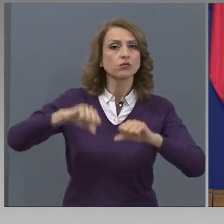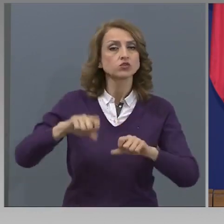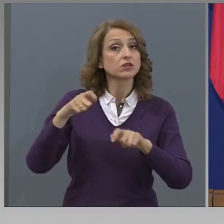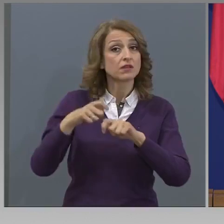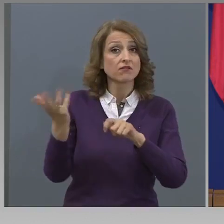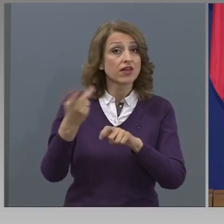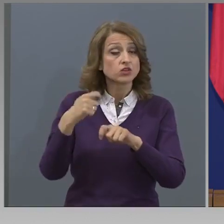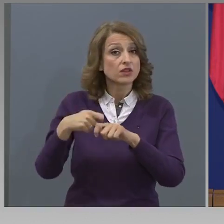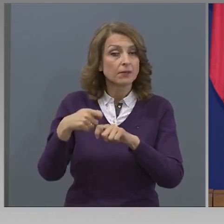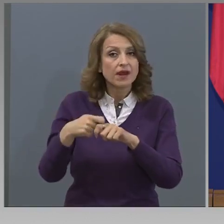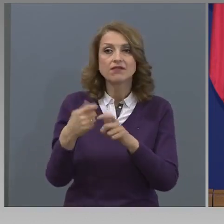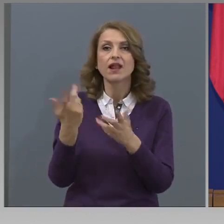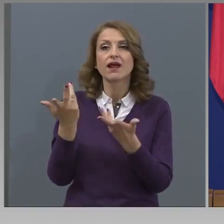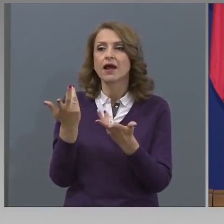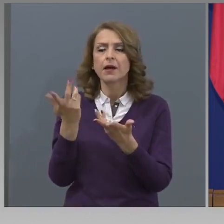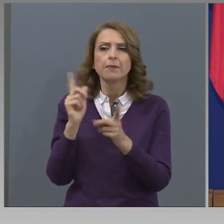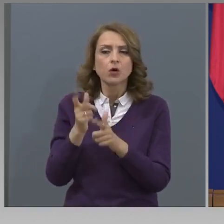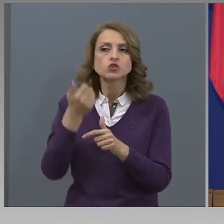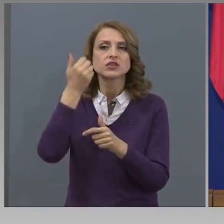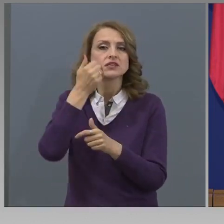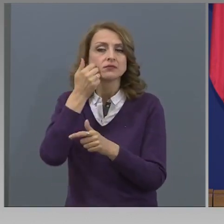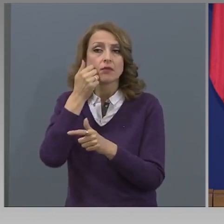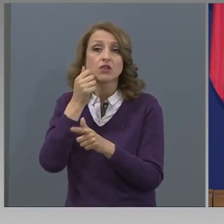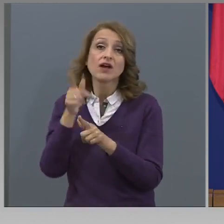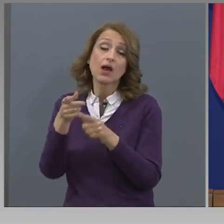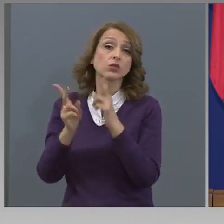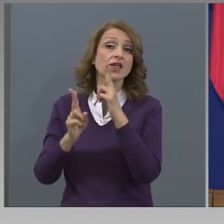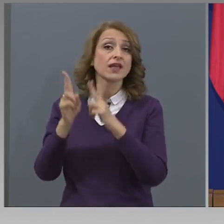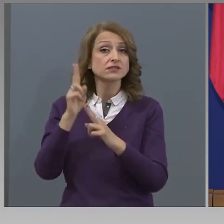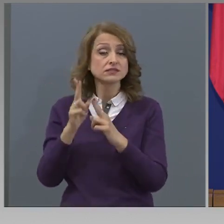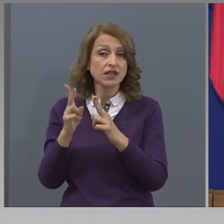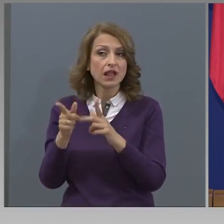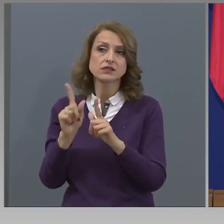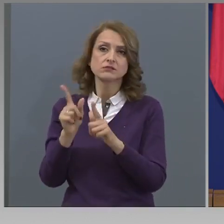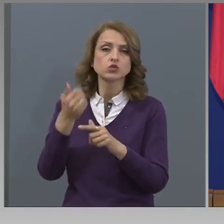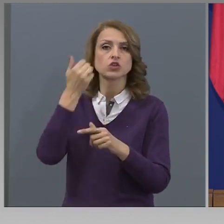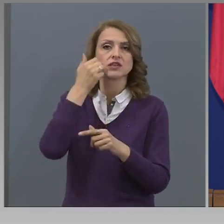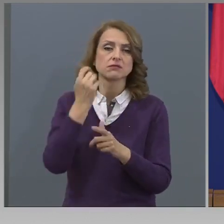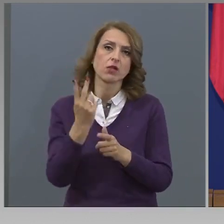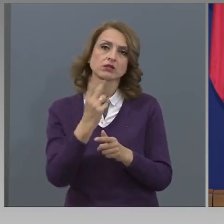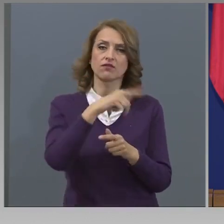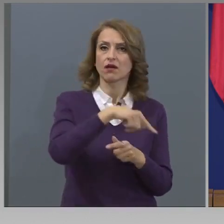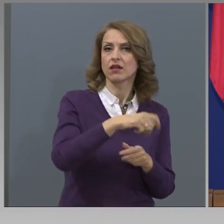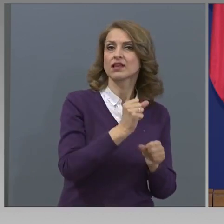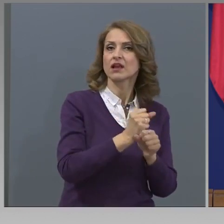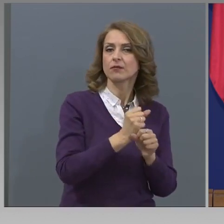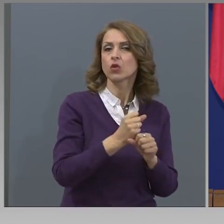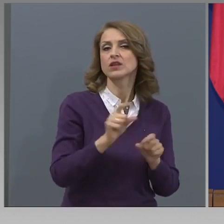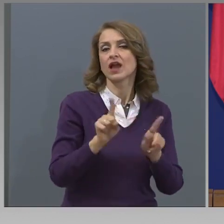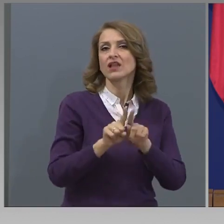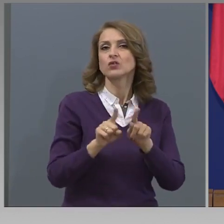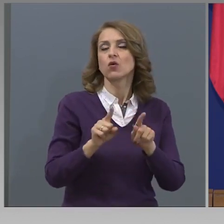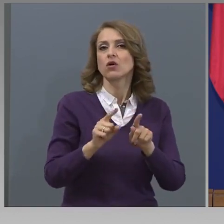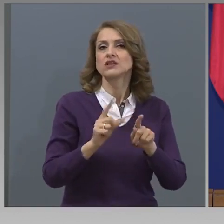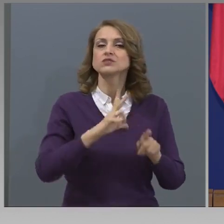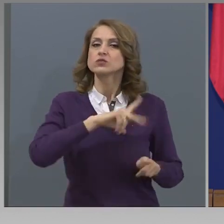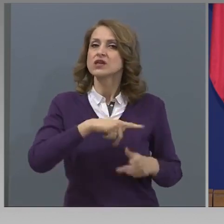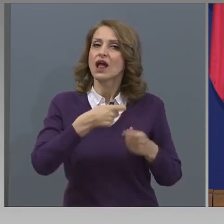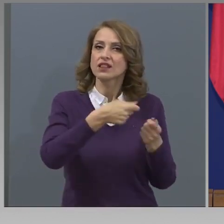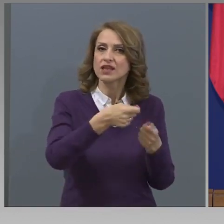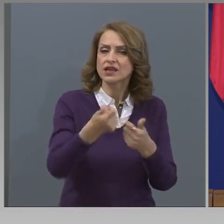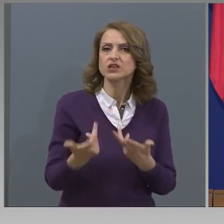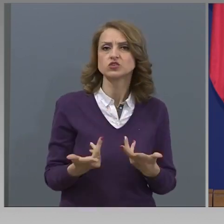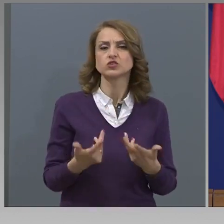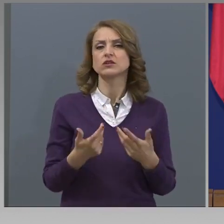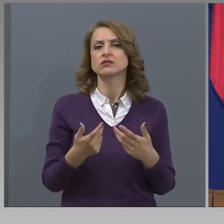да ги използват с тяхно съгласие. Било в системата на социалните грижи, социалното подпомагане,